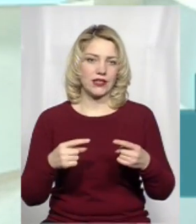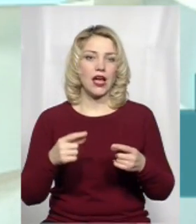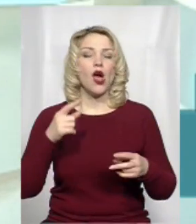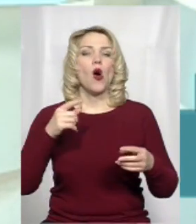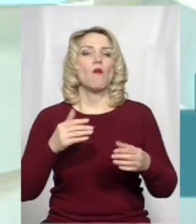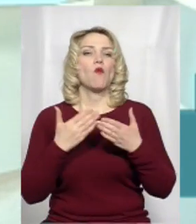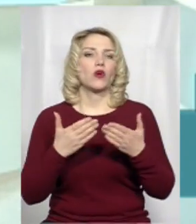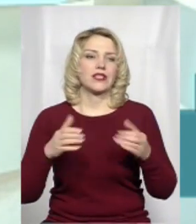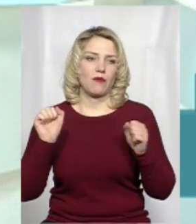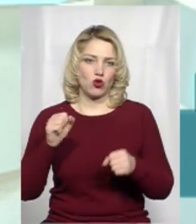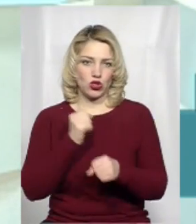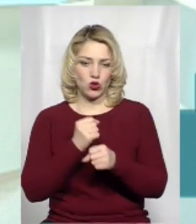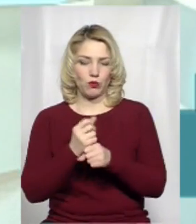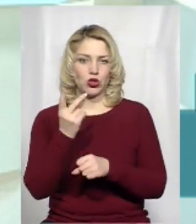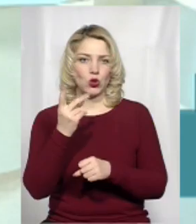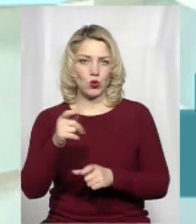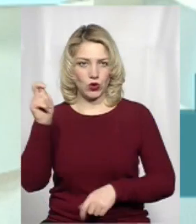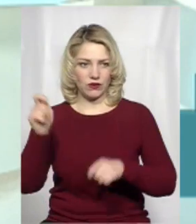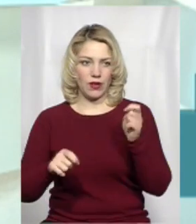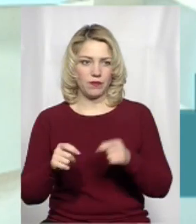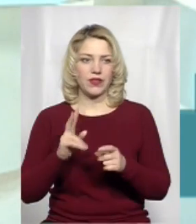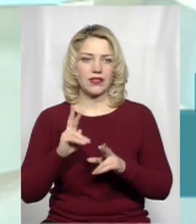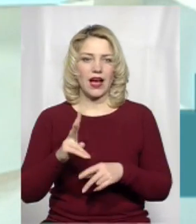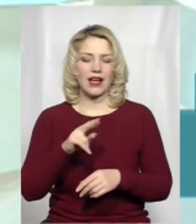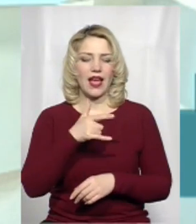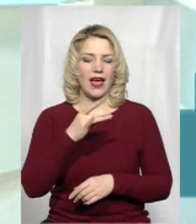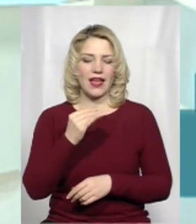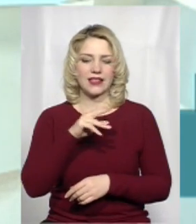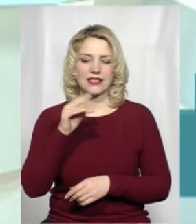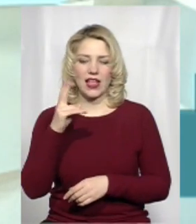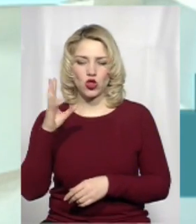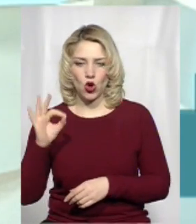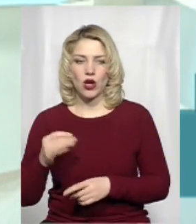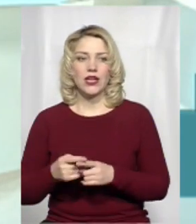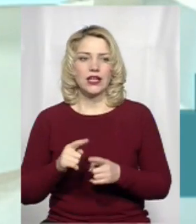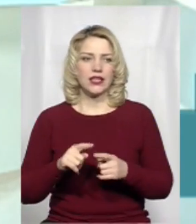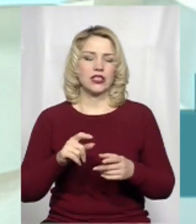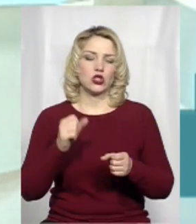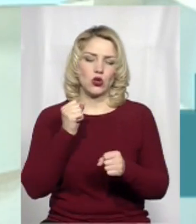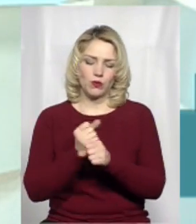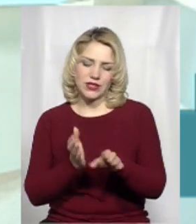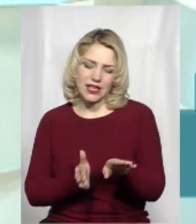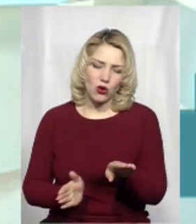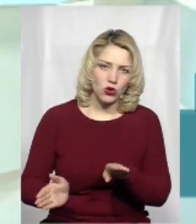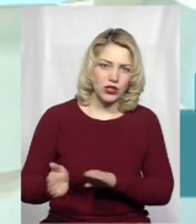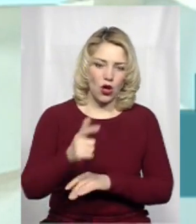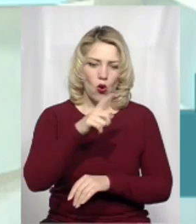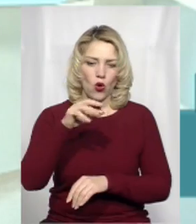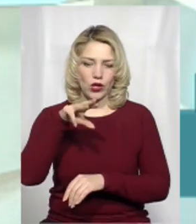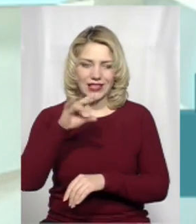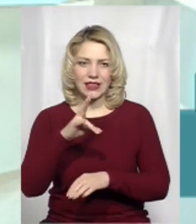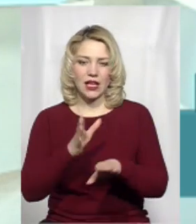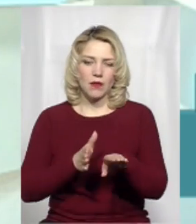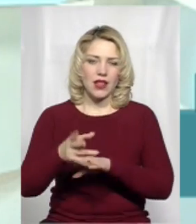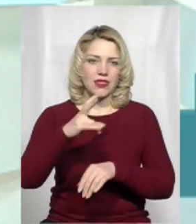зробити фестиваль, другий, так як в Легедзину, в Черкаській області, і закрутити туристичний маршрут, який з Хотина проходить на